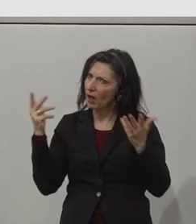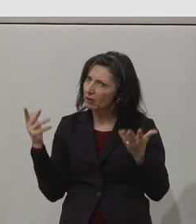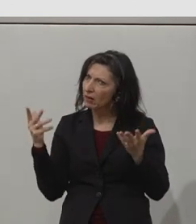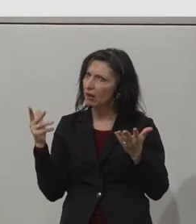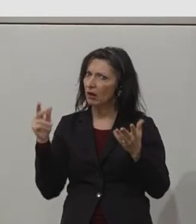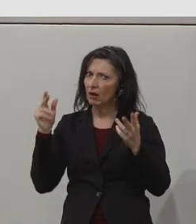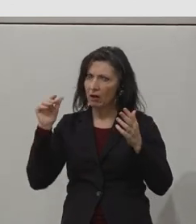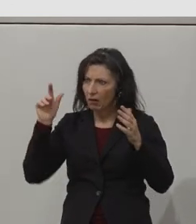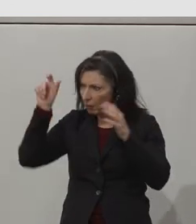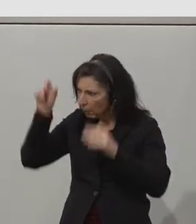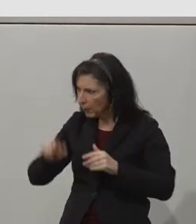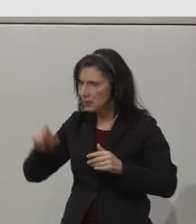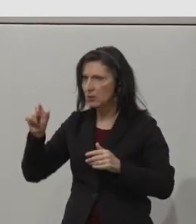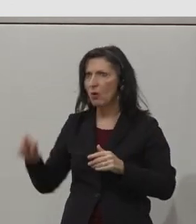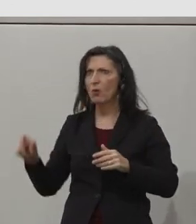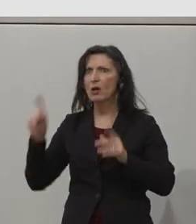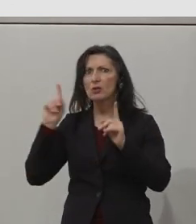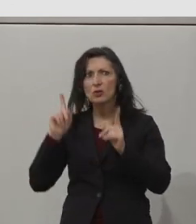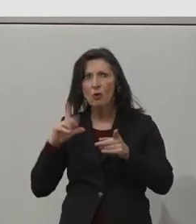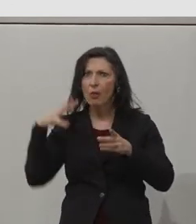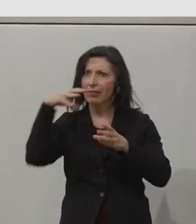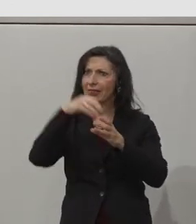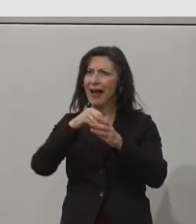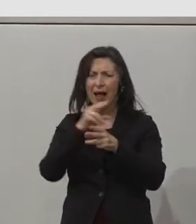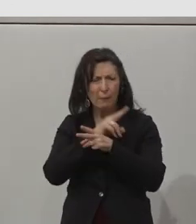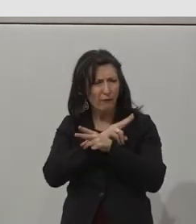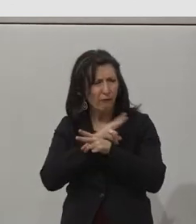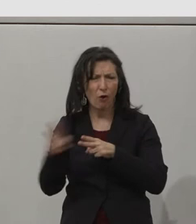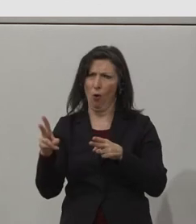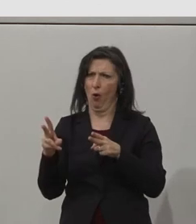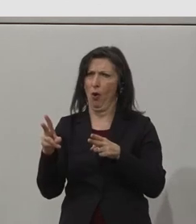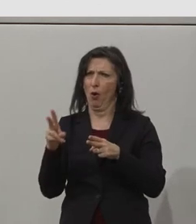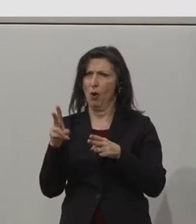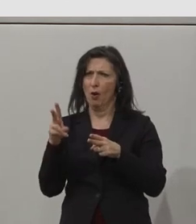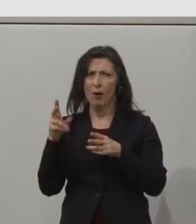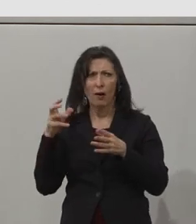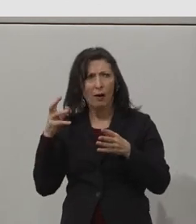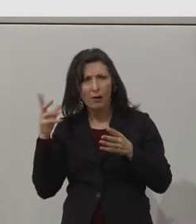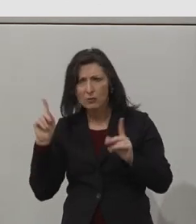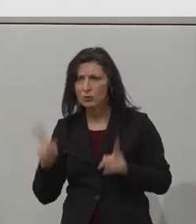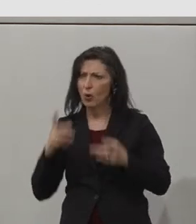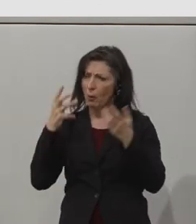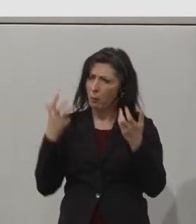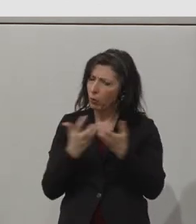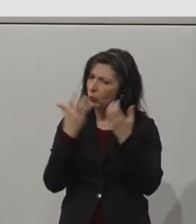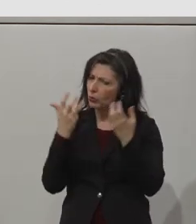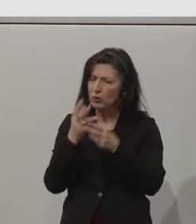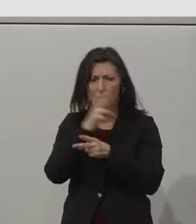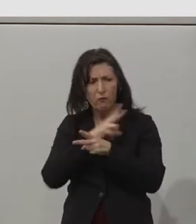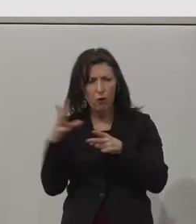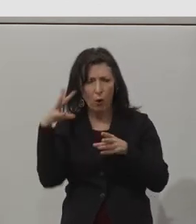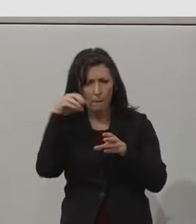but able to produce, contribute and consume. And at Fable, we're making that possible for businesses across the